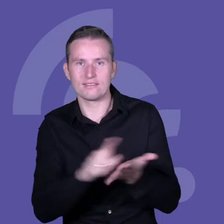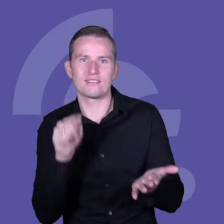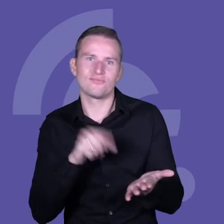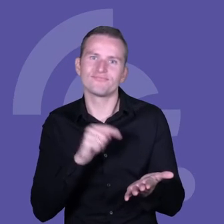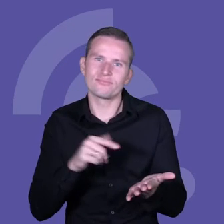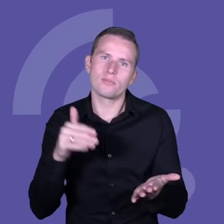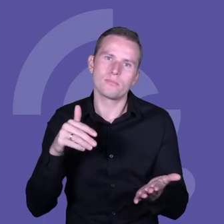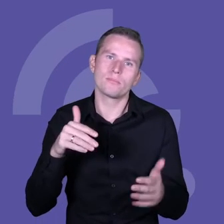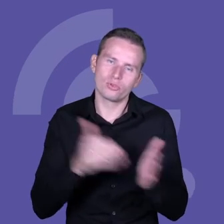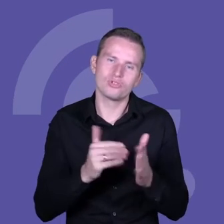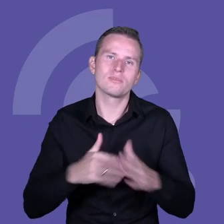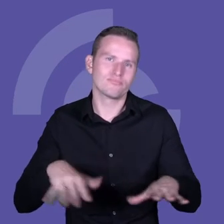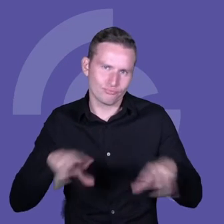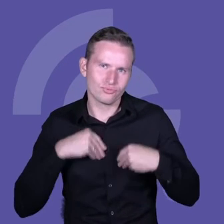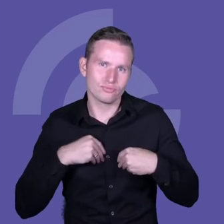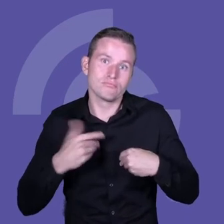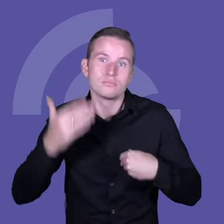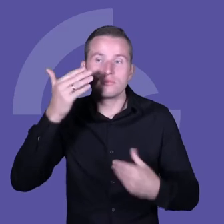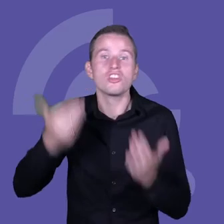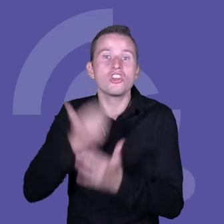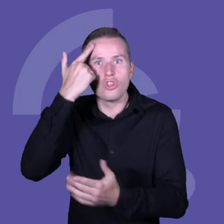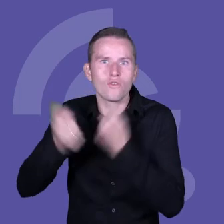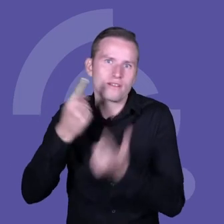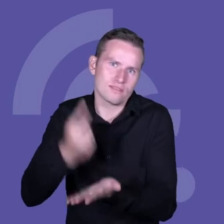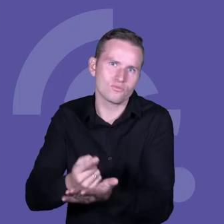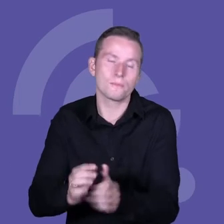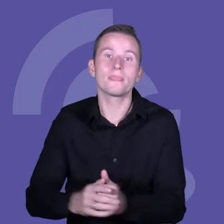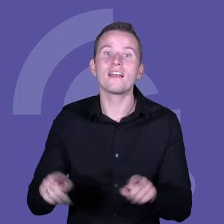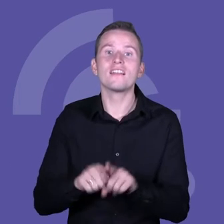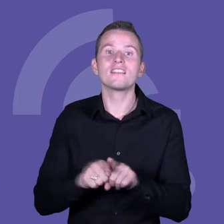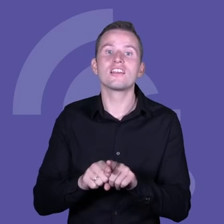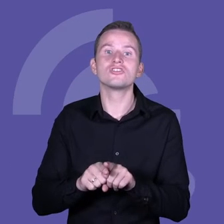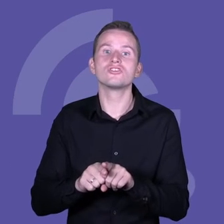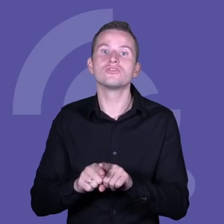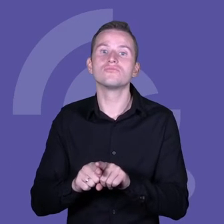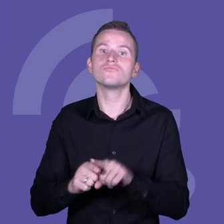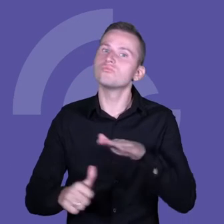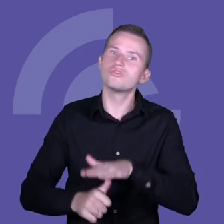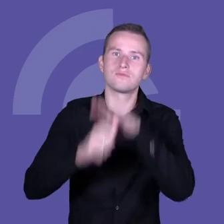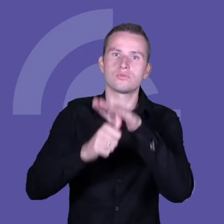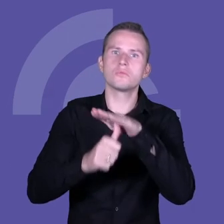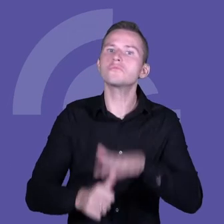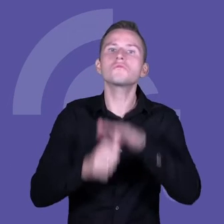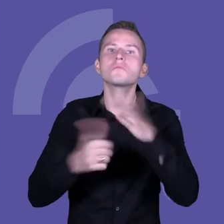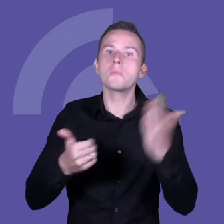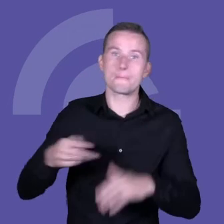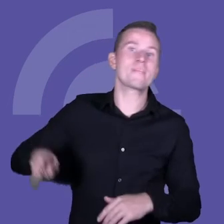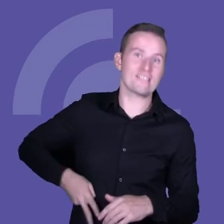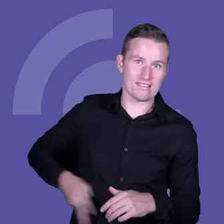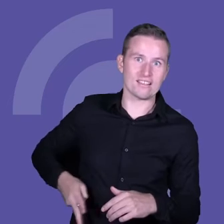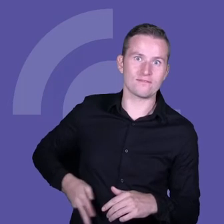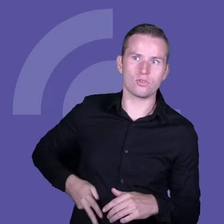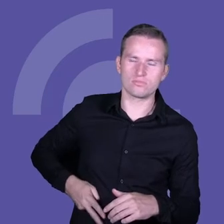tego, żeby mówić o innowacjach. I przywództwo. Przywództwo z jednej strony ministerstwa, które w ten projekt